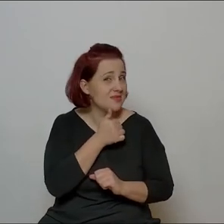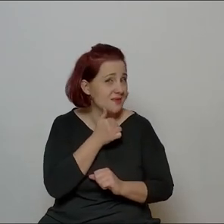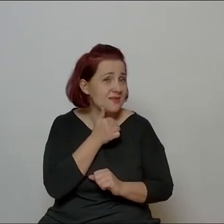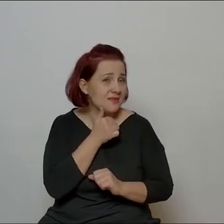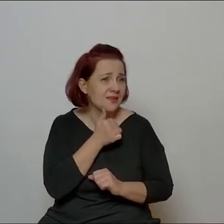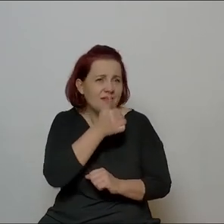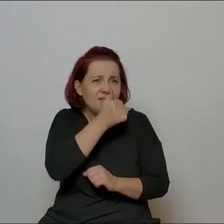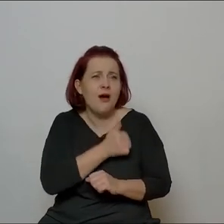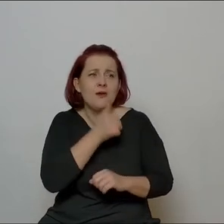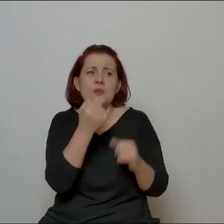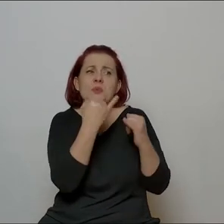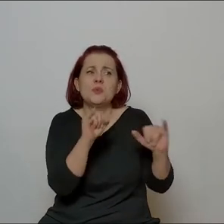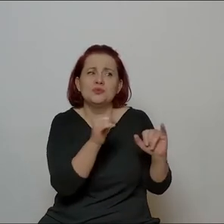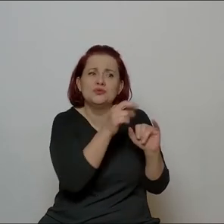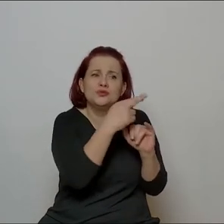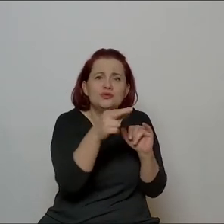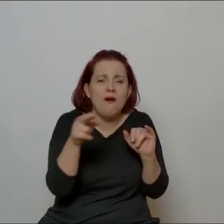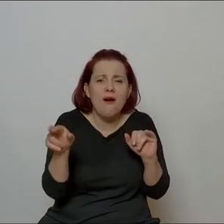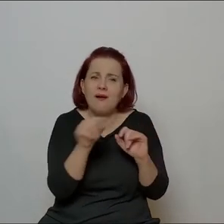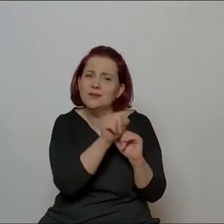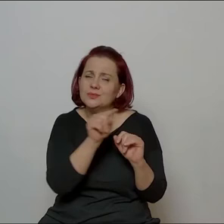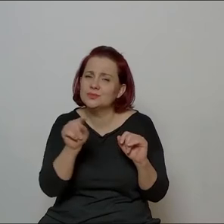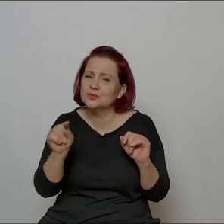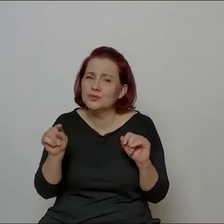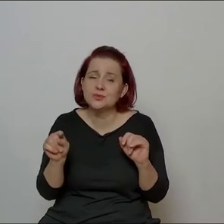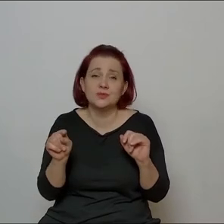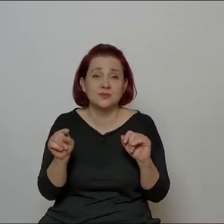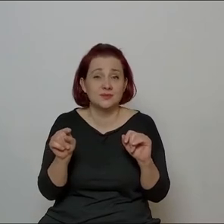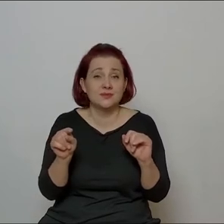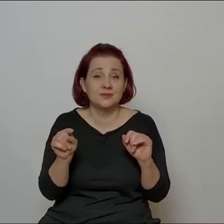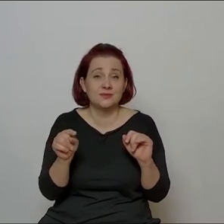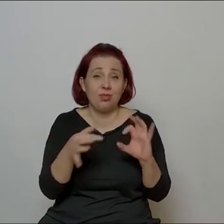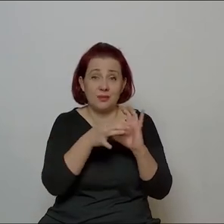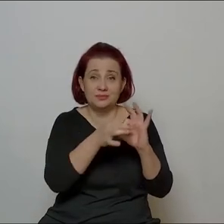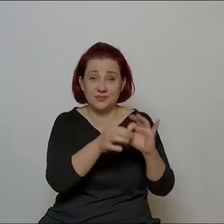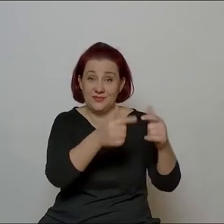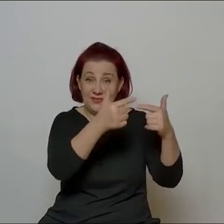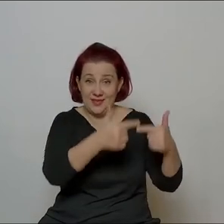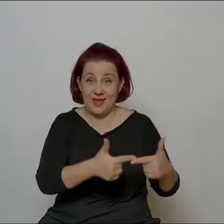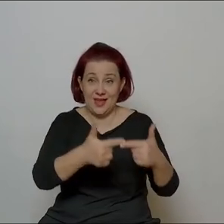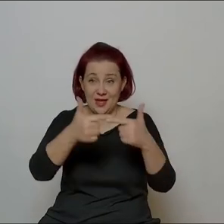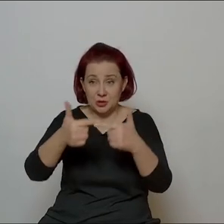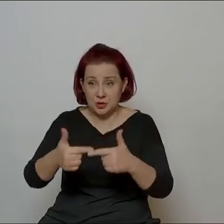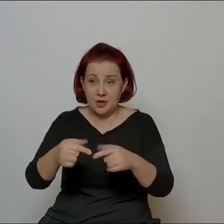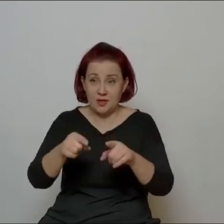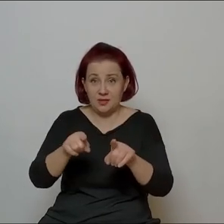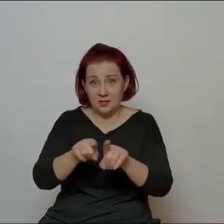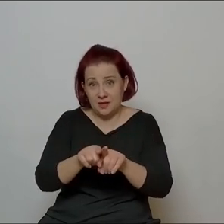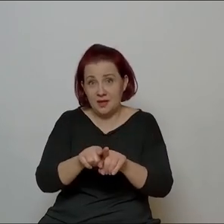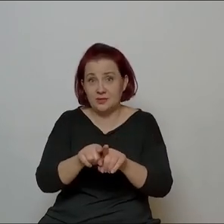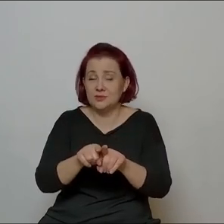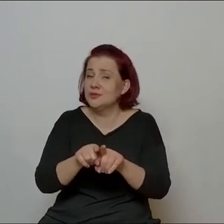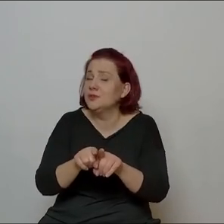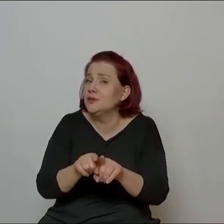rzeczy, dzieła, rąk,